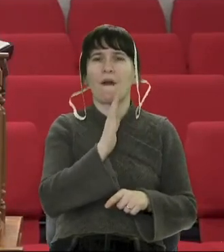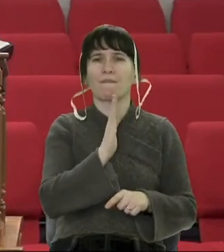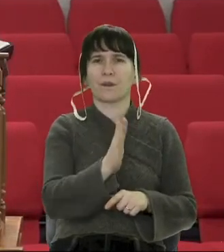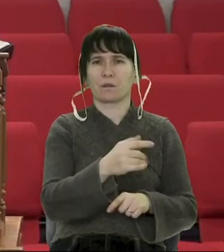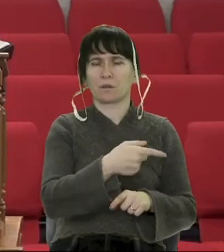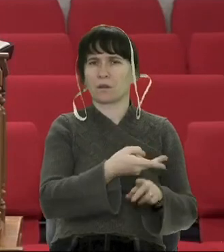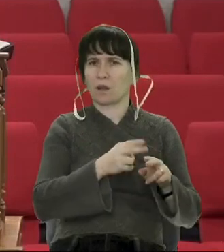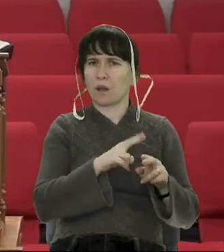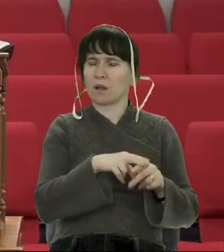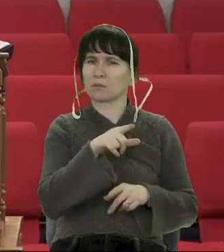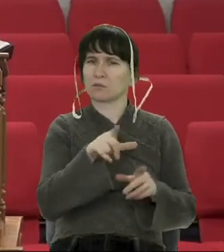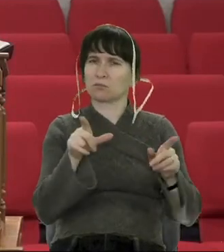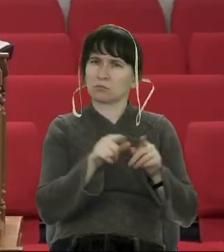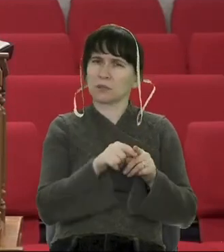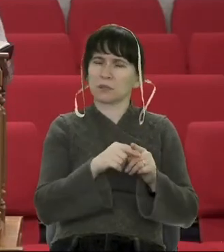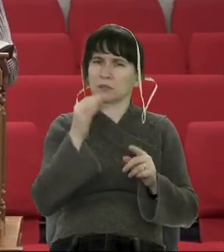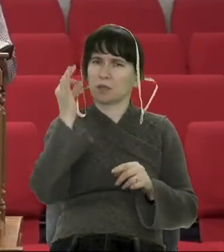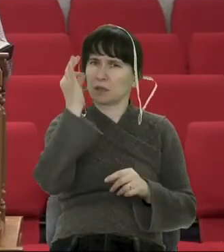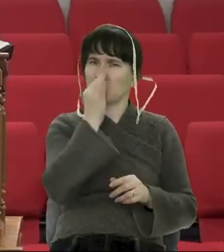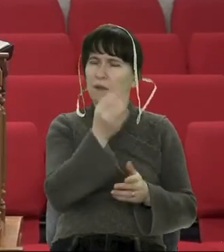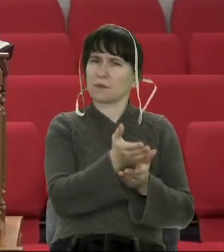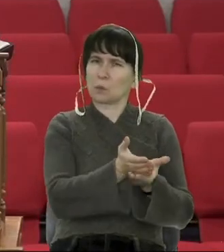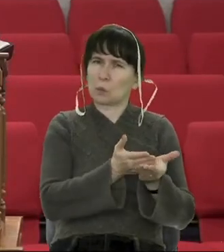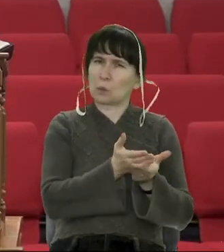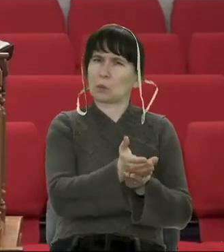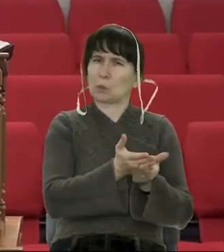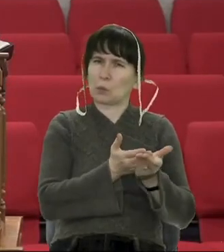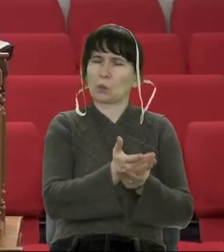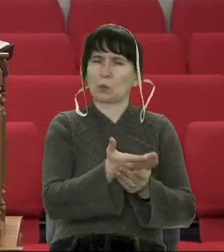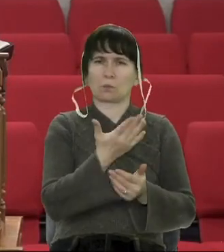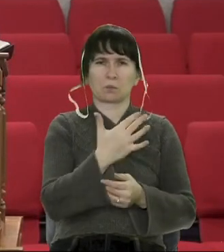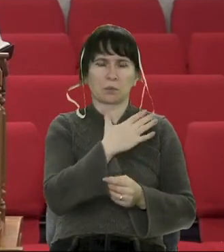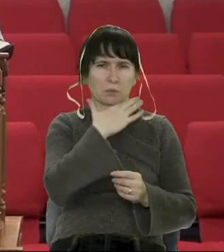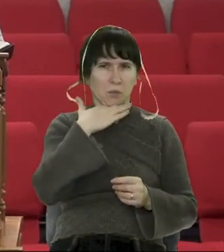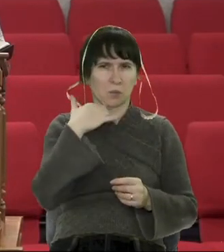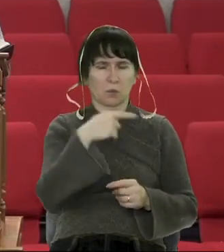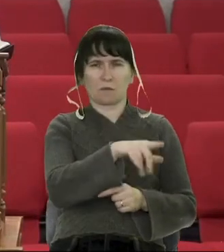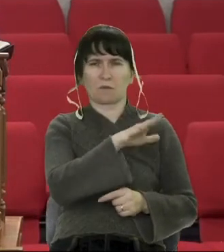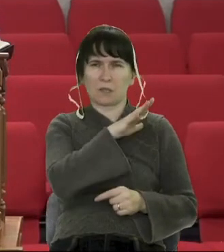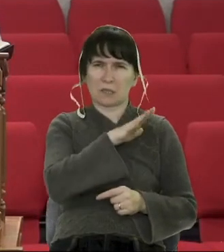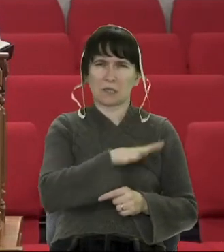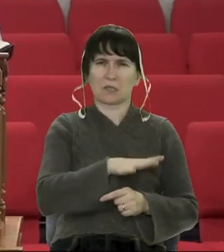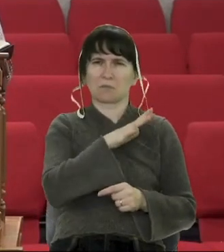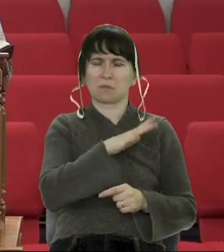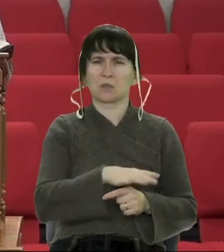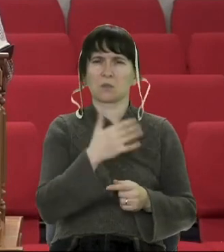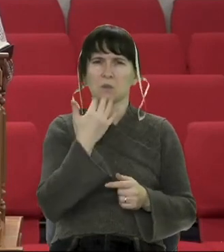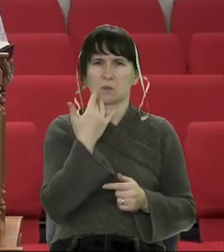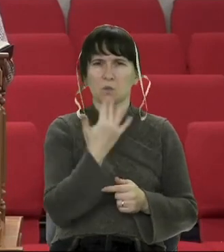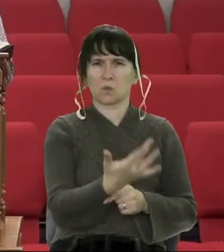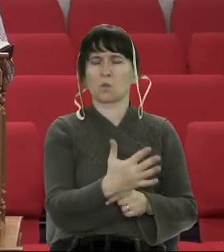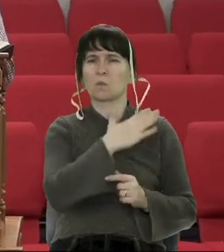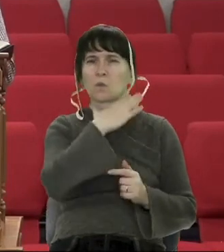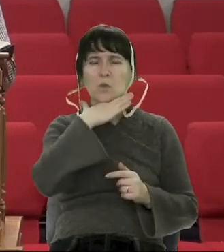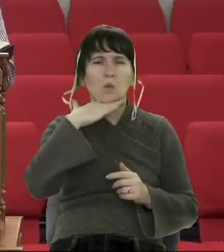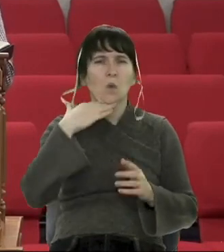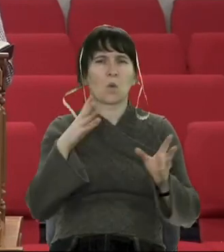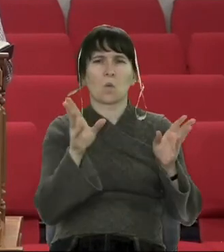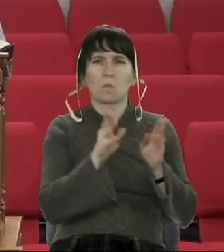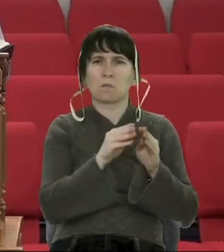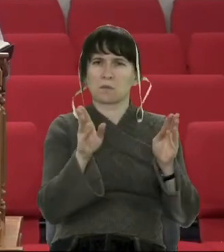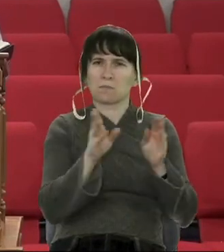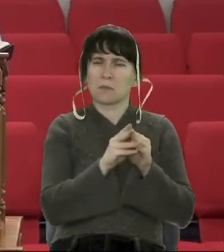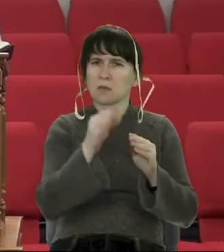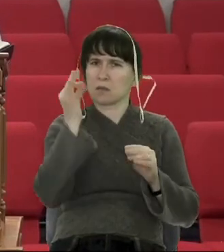дуже багато з Давидом. Вона багато чого натерпілася. І ця людина прийшла багато-багато років разом з ним. І